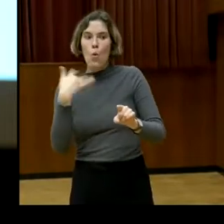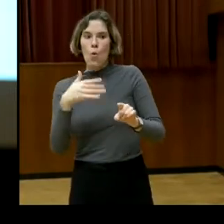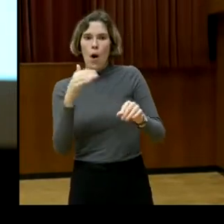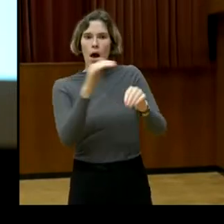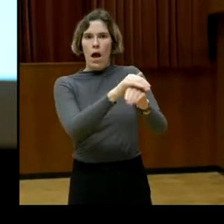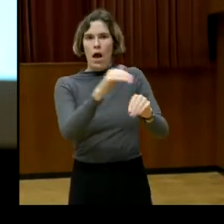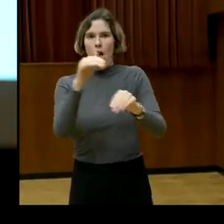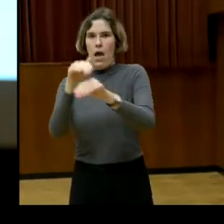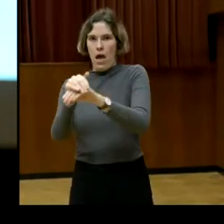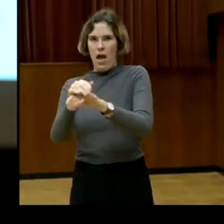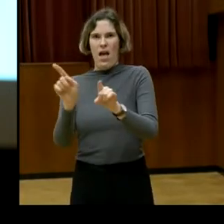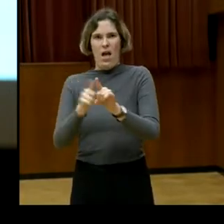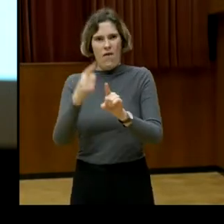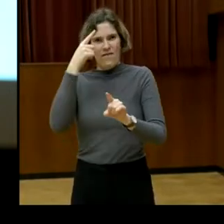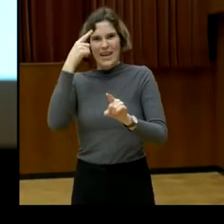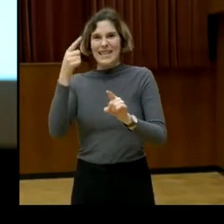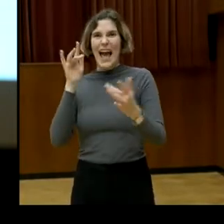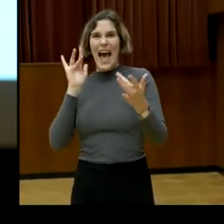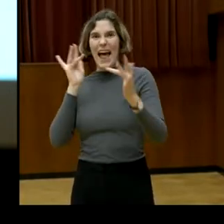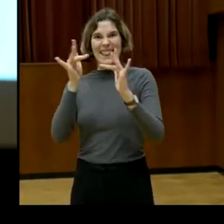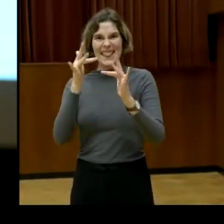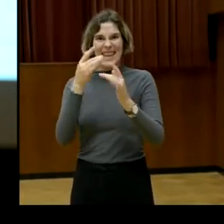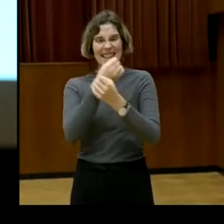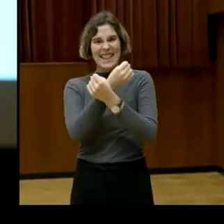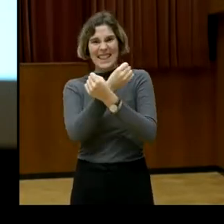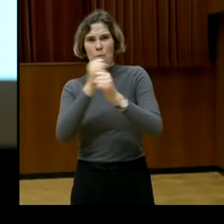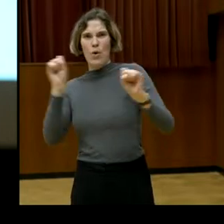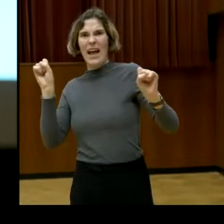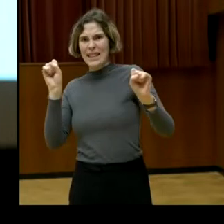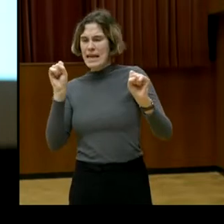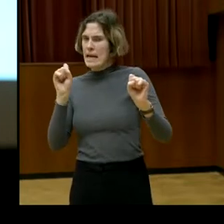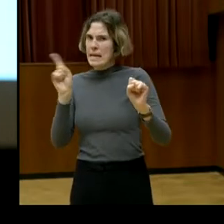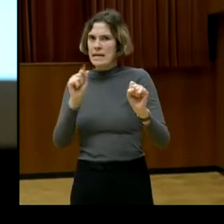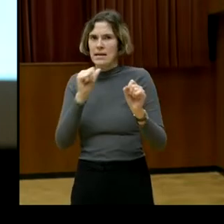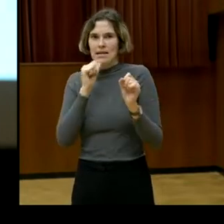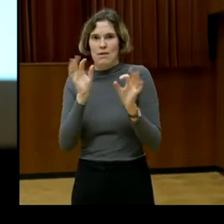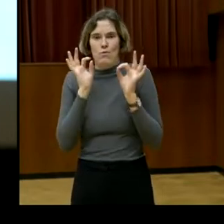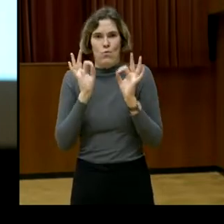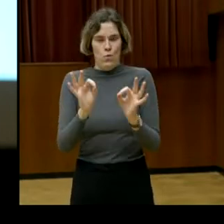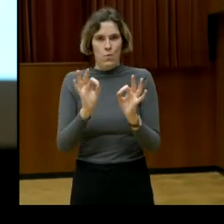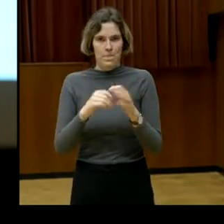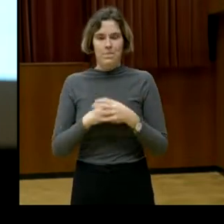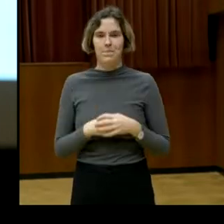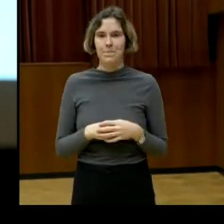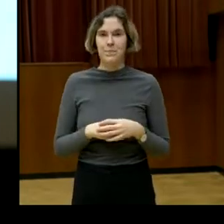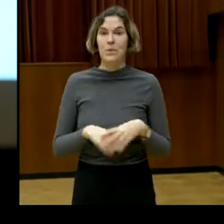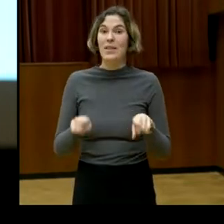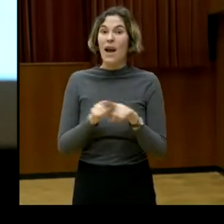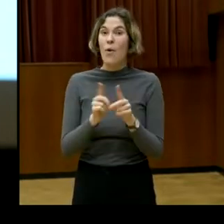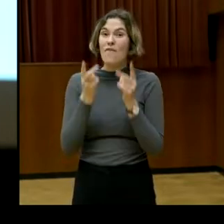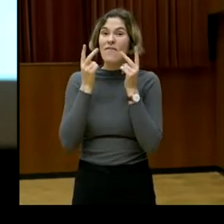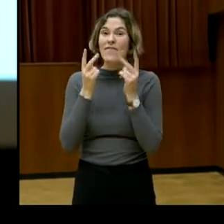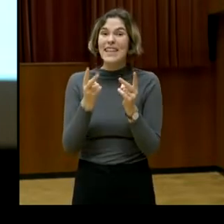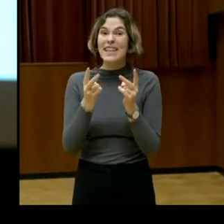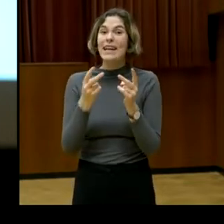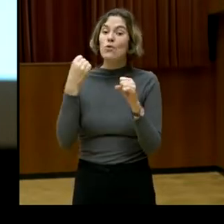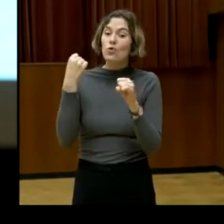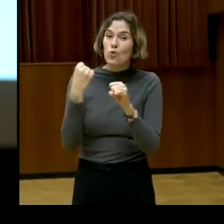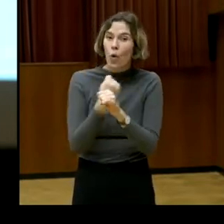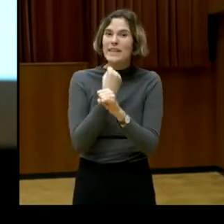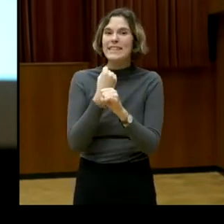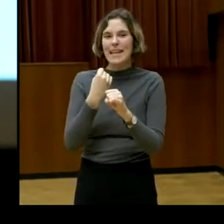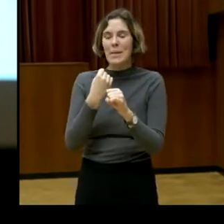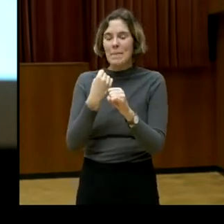klare antidemokratische Haltung, die ja auch von den Volkshochschulen getragen wird. Und gleichzeitig ist es wichtig, aber nicht jede Form der Kritik